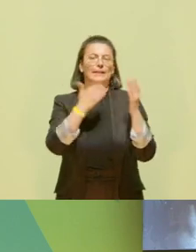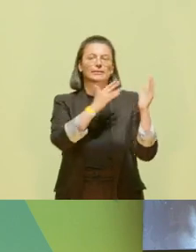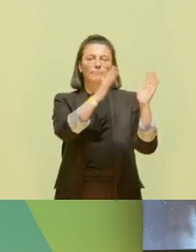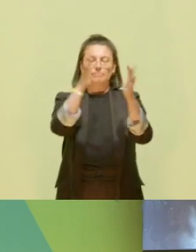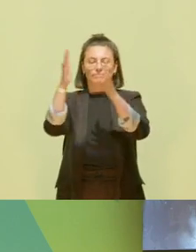Applaus Applaus Dank.